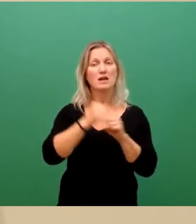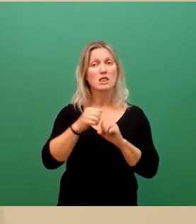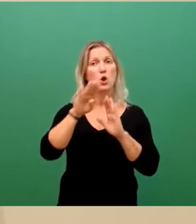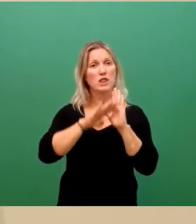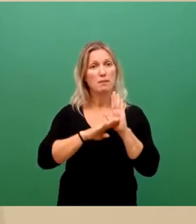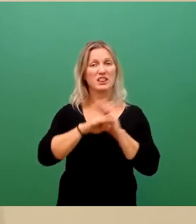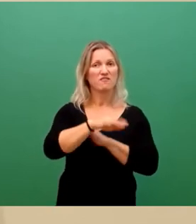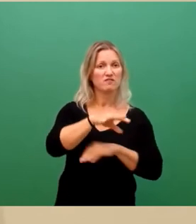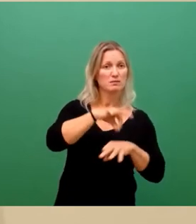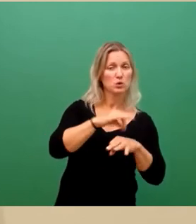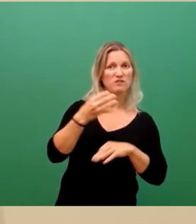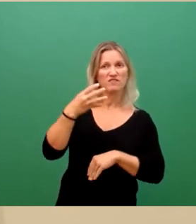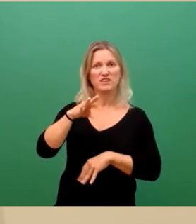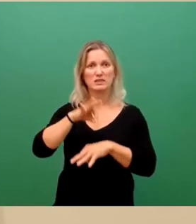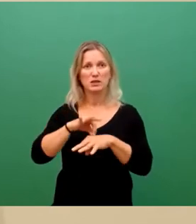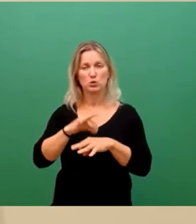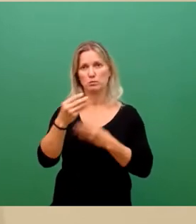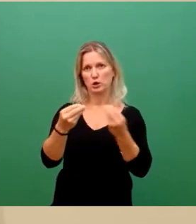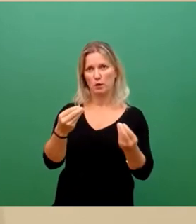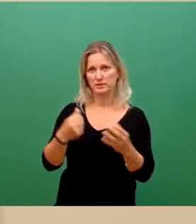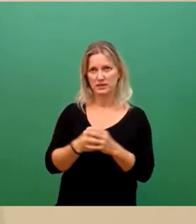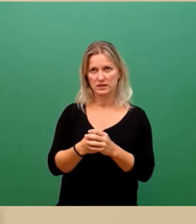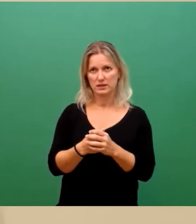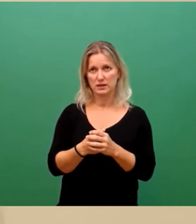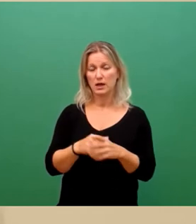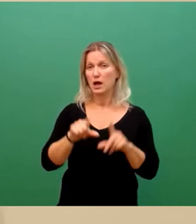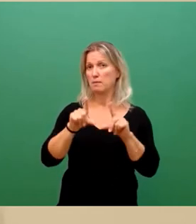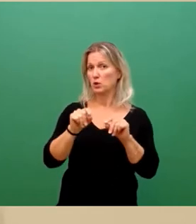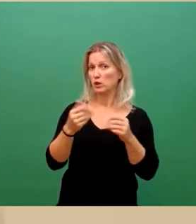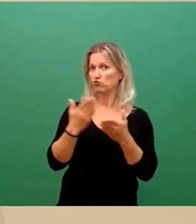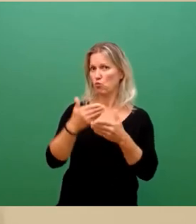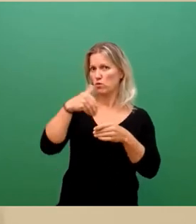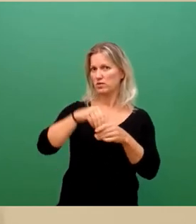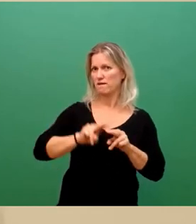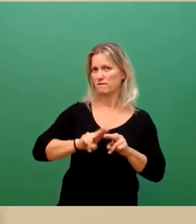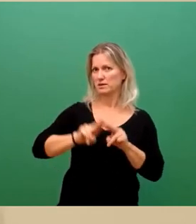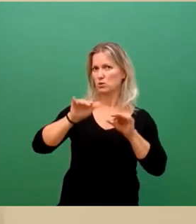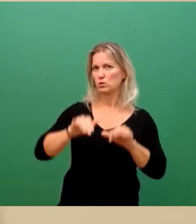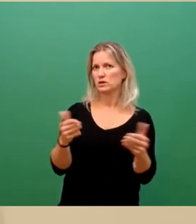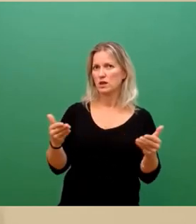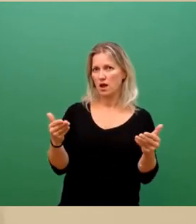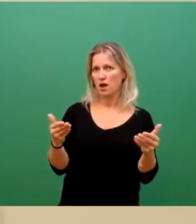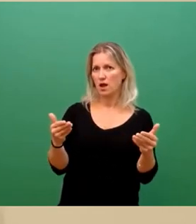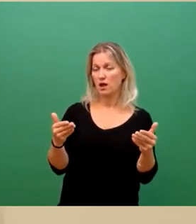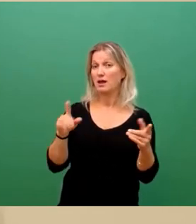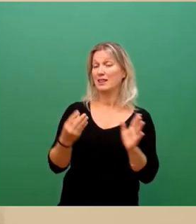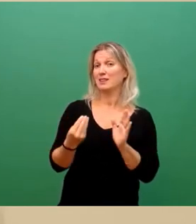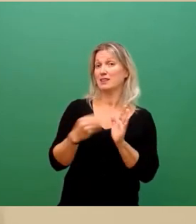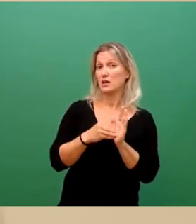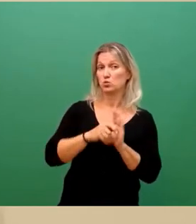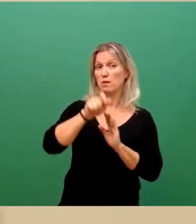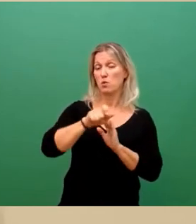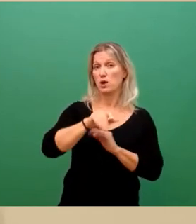online zur Verfügung stehen, sodass das schon mal eine Verbesserung dasteht. Darüber hinaus bieten die Bürgerbüros ab